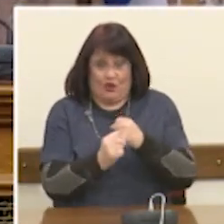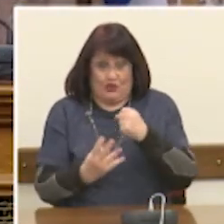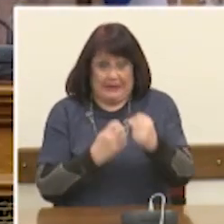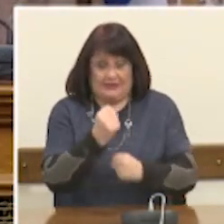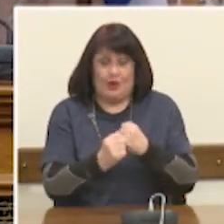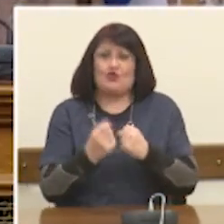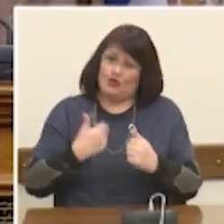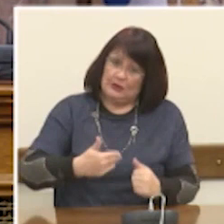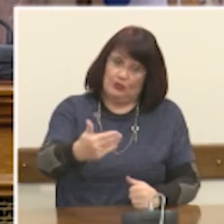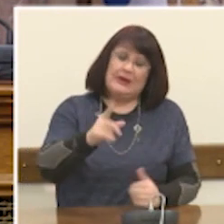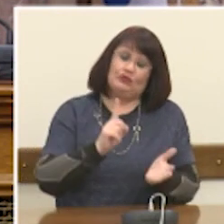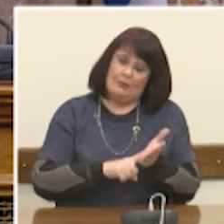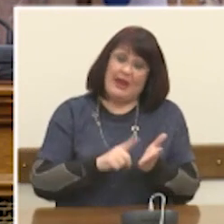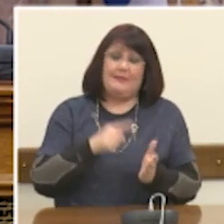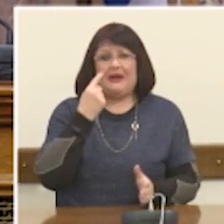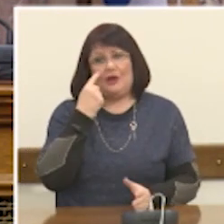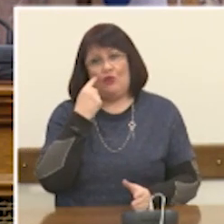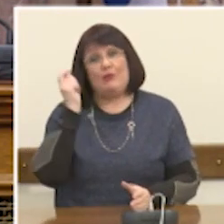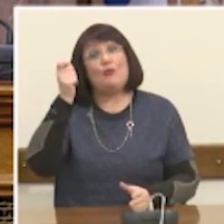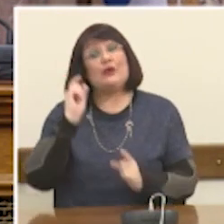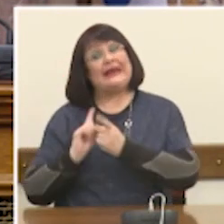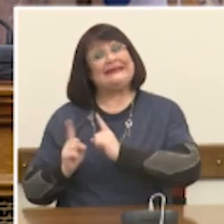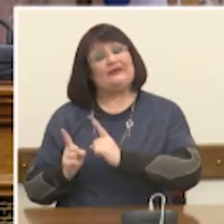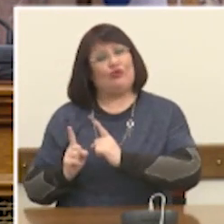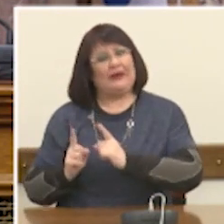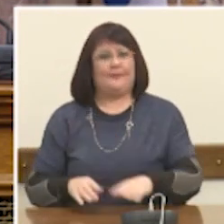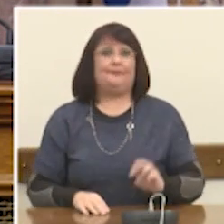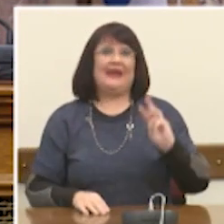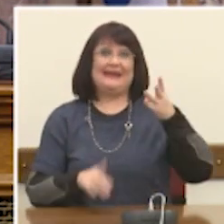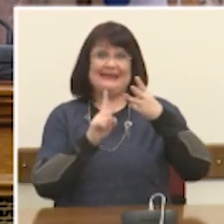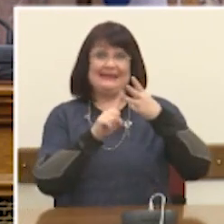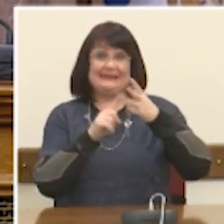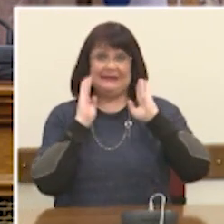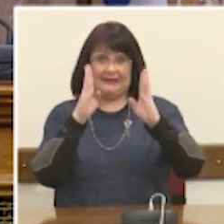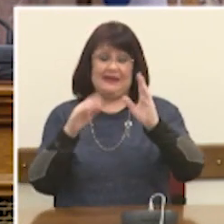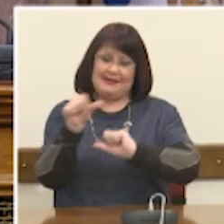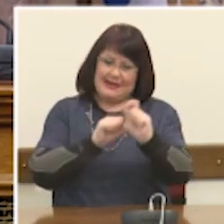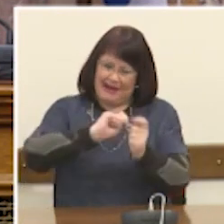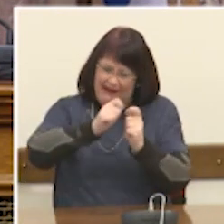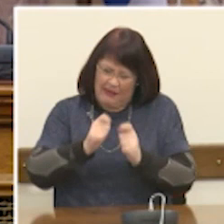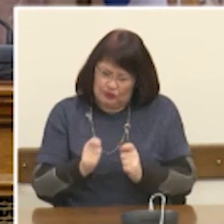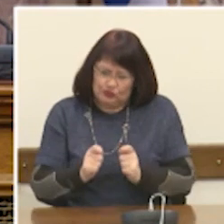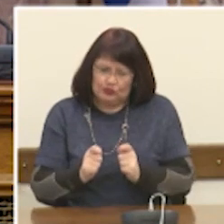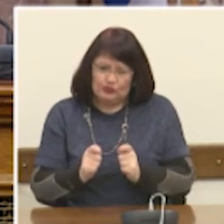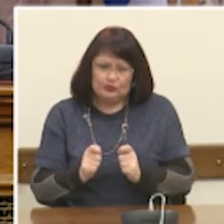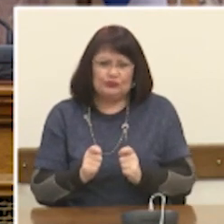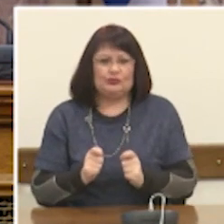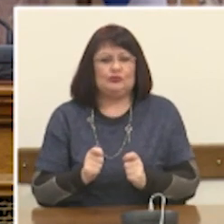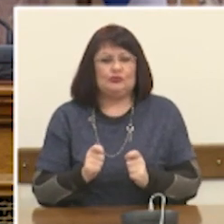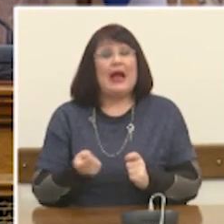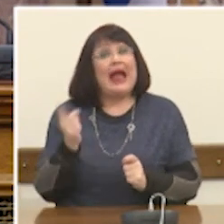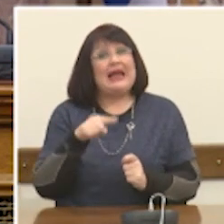αδικείμενο πολιτικής συμφωνίας. Κατεύθυνση τρίτη. Είναι μετασχηματισμός της πρωτογενούς παραγωγής